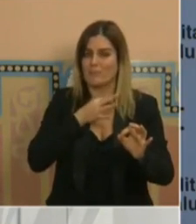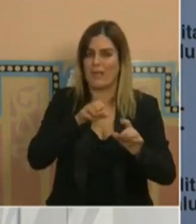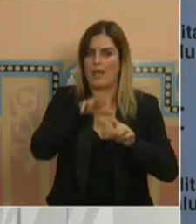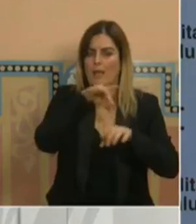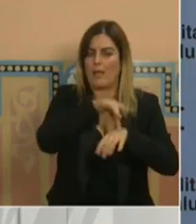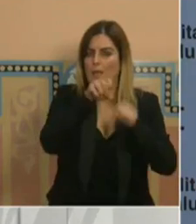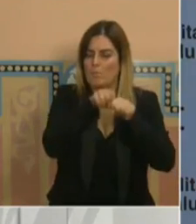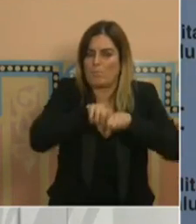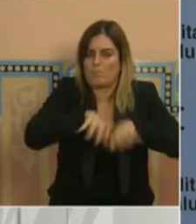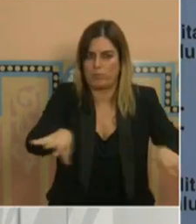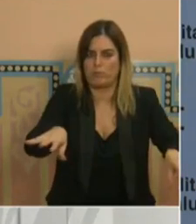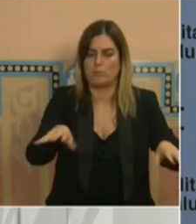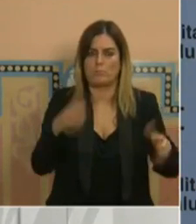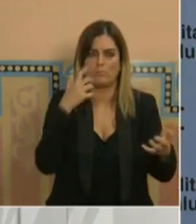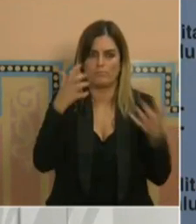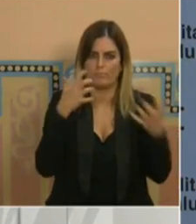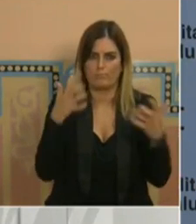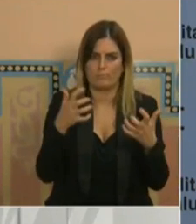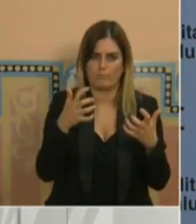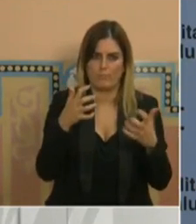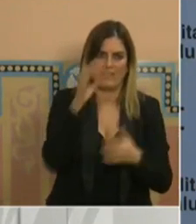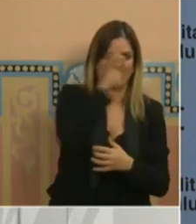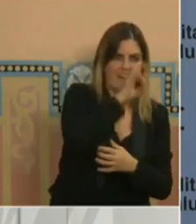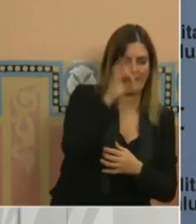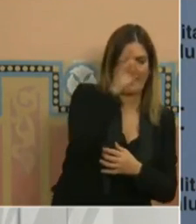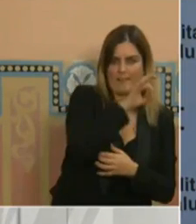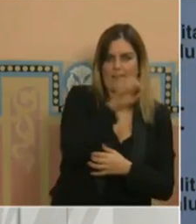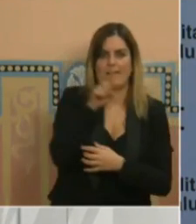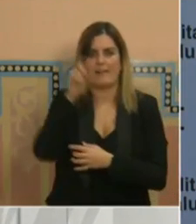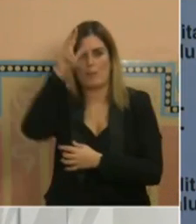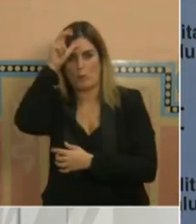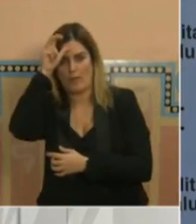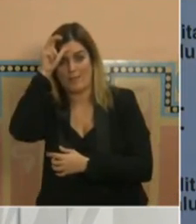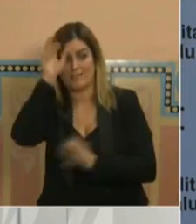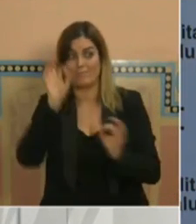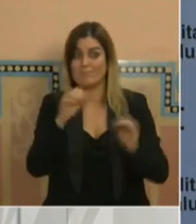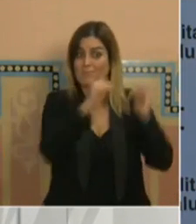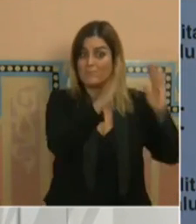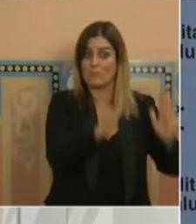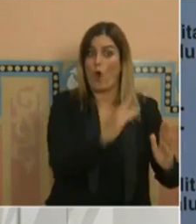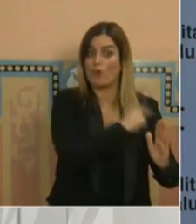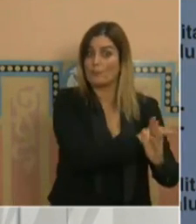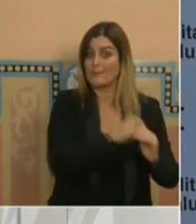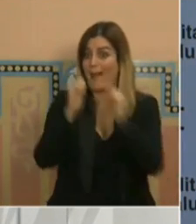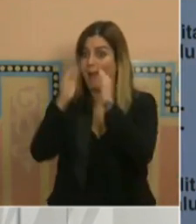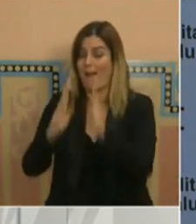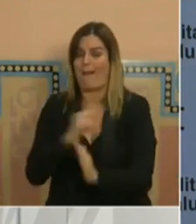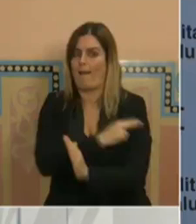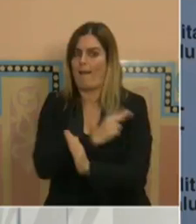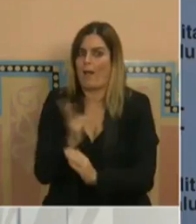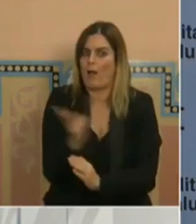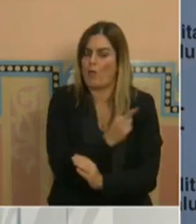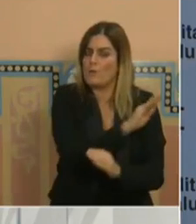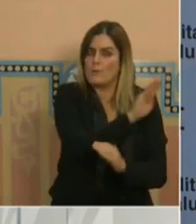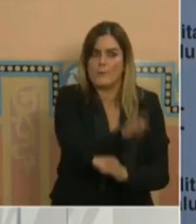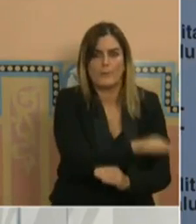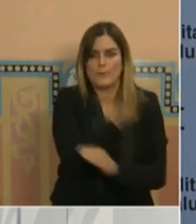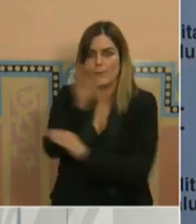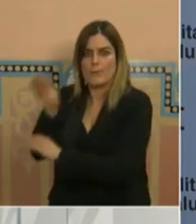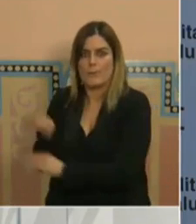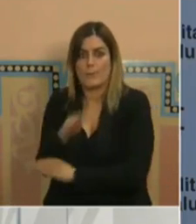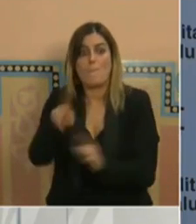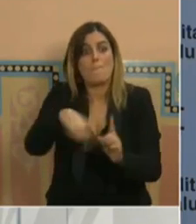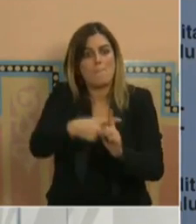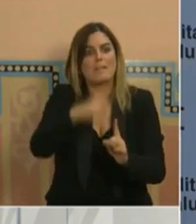diferenciat en aquestes dues comarques. Necessitem preservar aquells hospitals i aquella atenció primària que també ha de donar